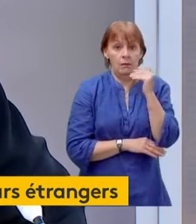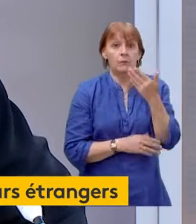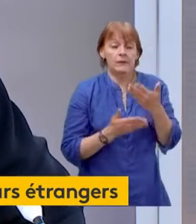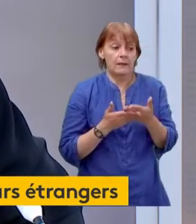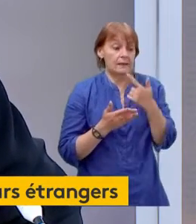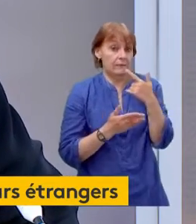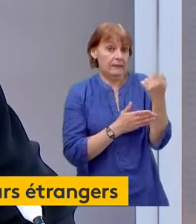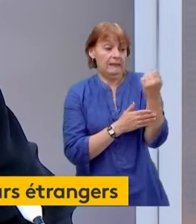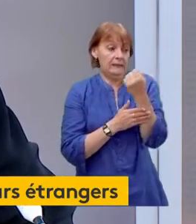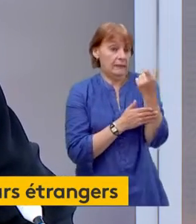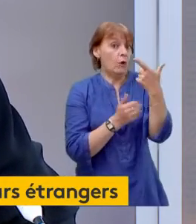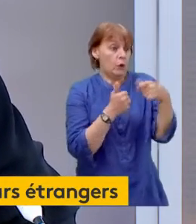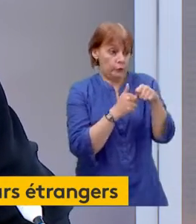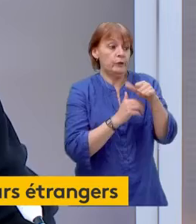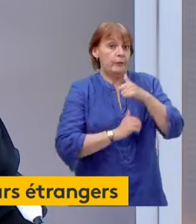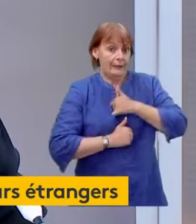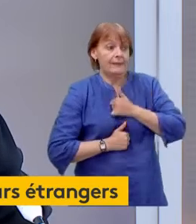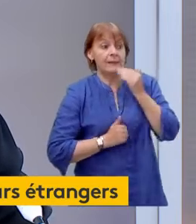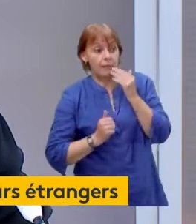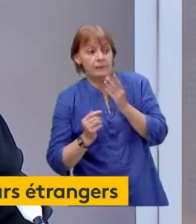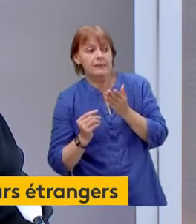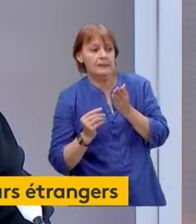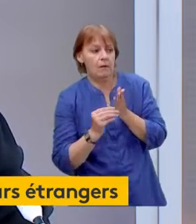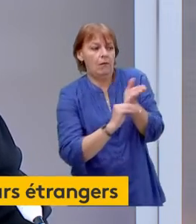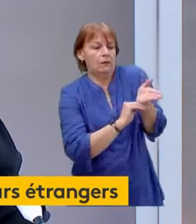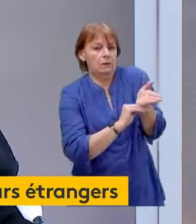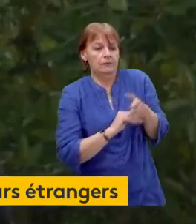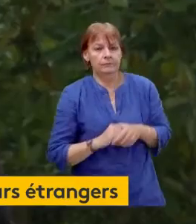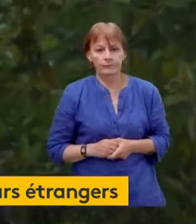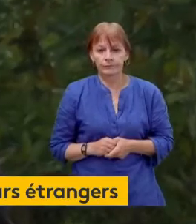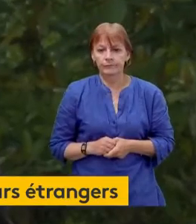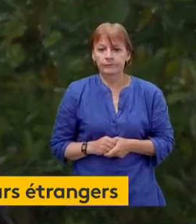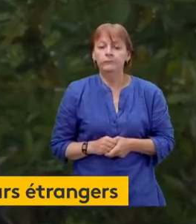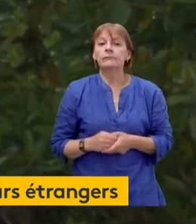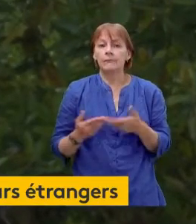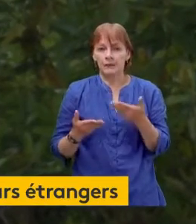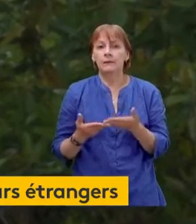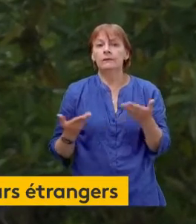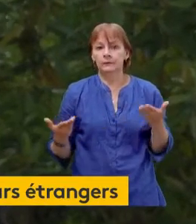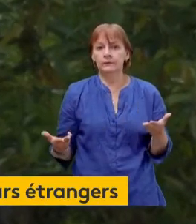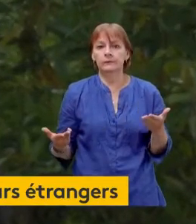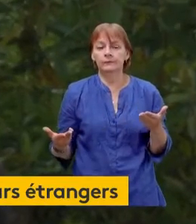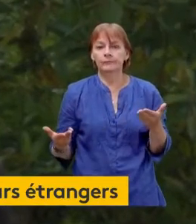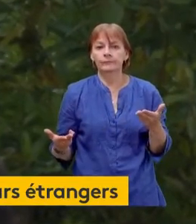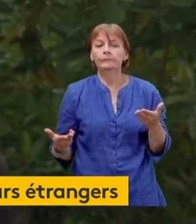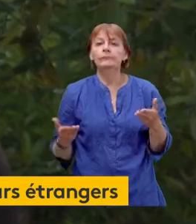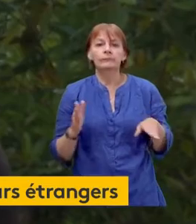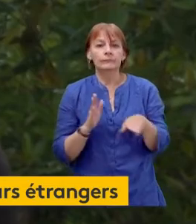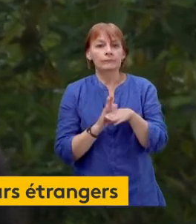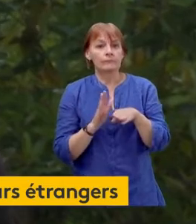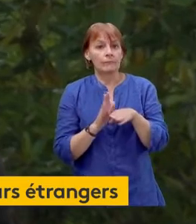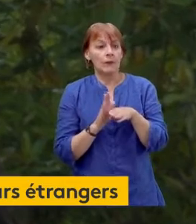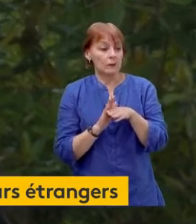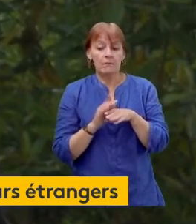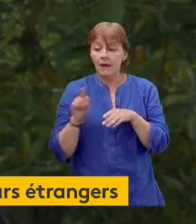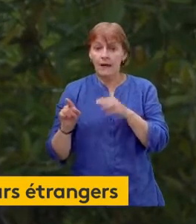d'isolement de deux semaines sur place. Notre correspondant Arnaud Comte. Oui, et contrairement à ce qu'avaient indiqué l'Elysée et